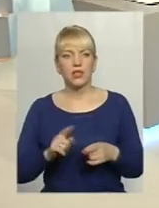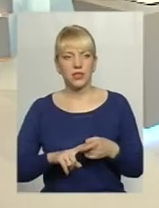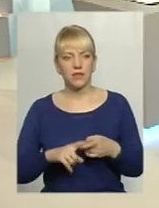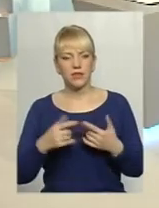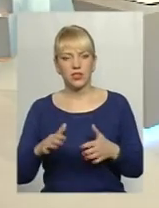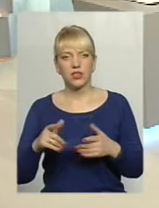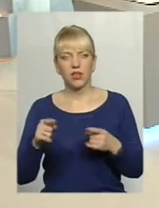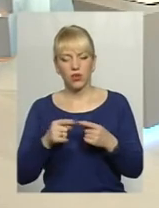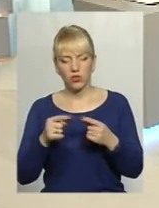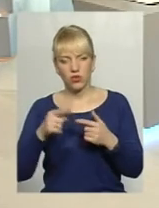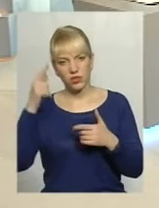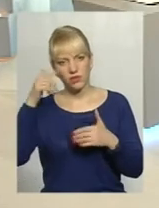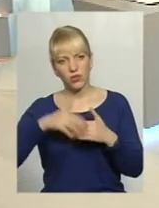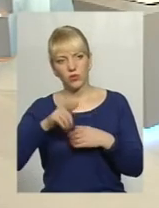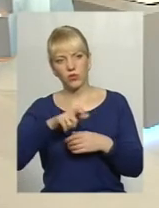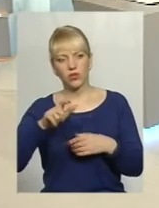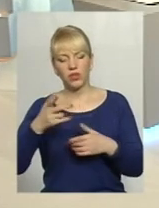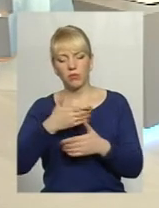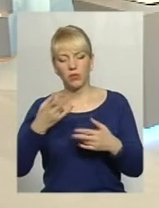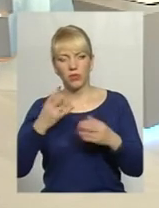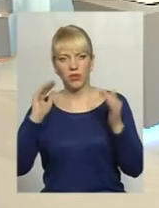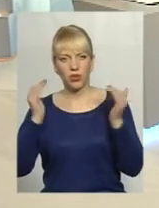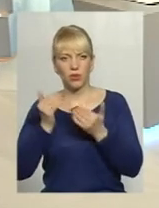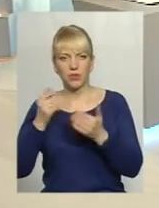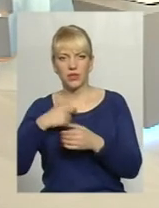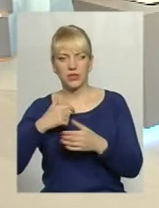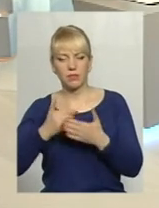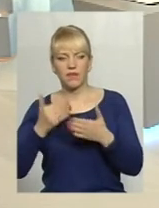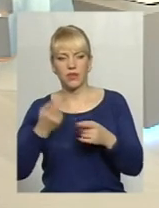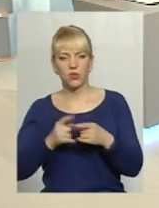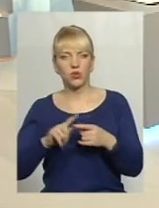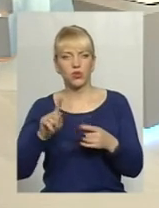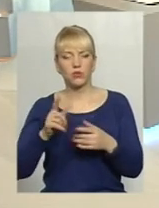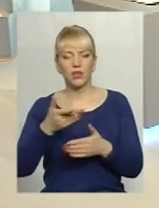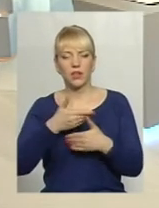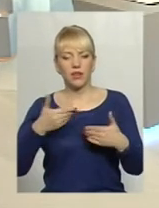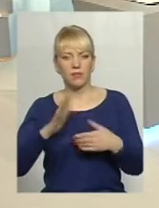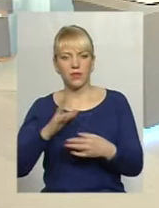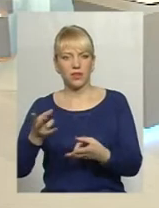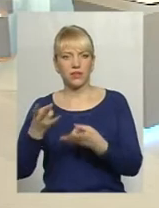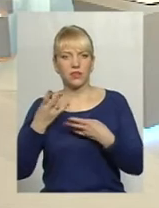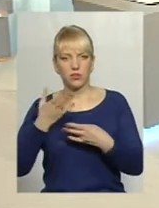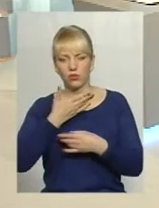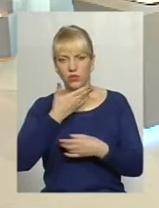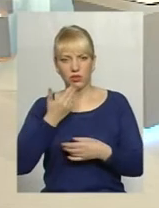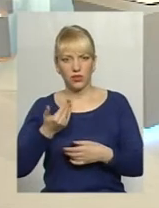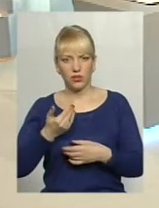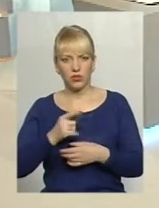також свідомість самих людей. Ми мусимо себе обмежити від того, аби воно нам не зашкодило.